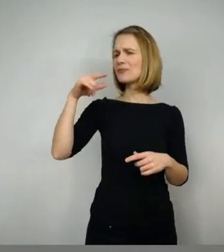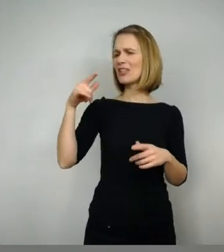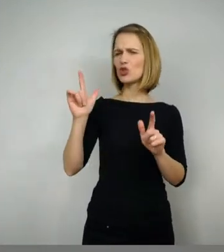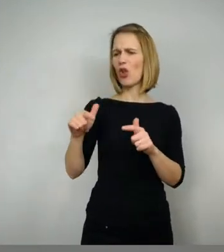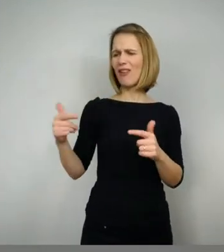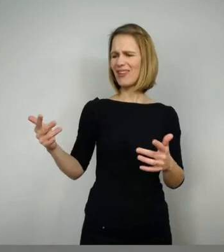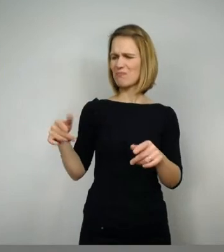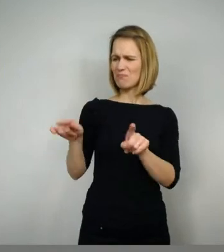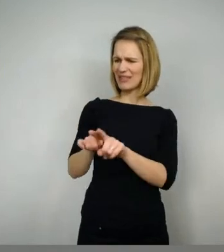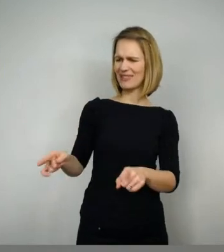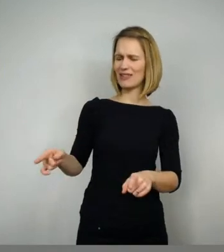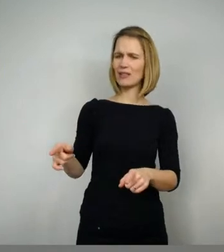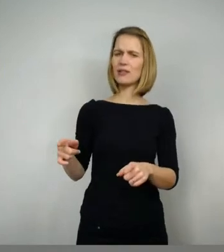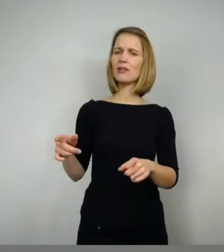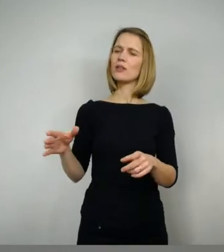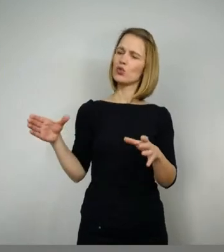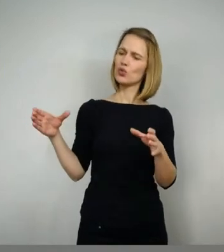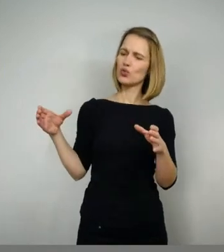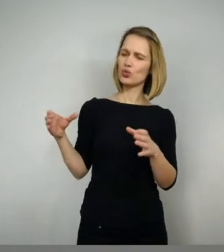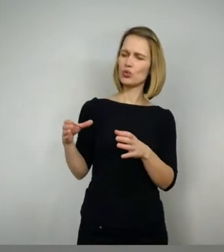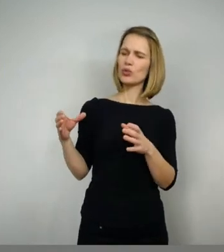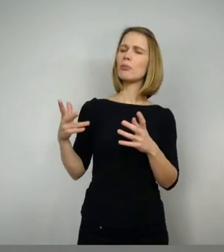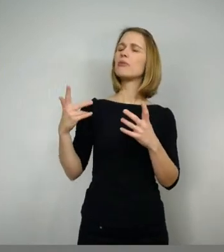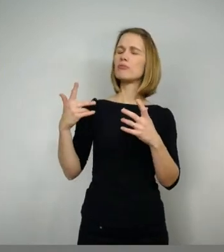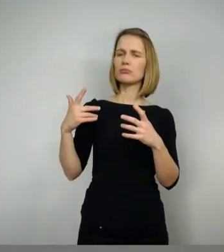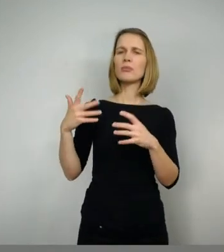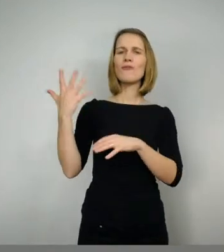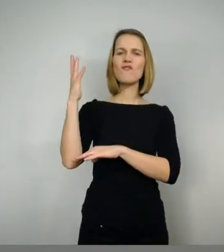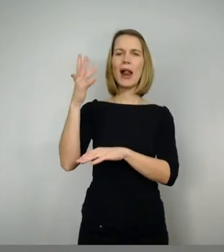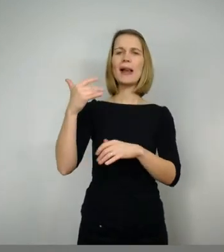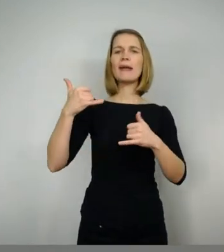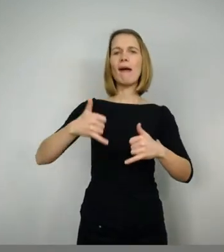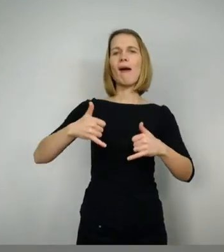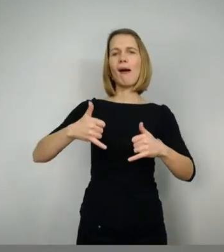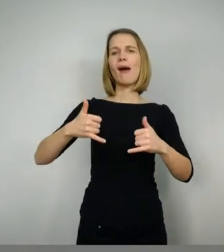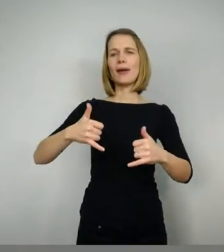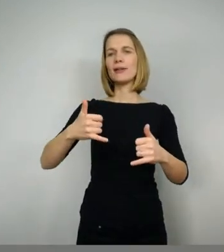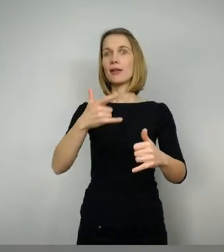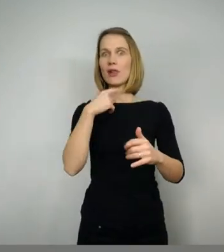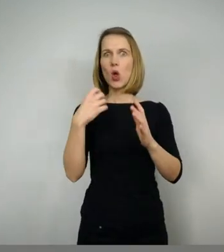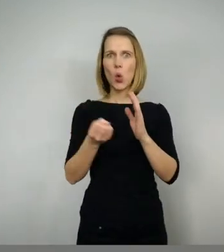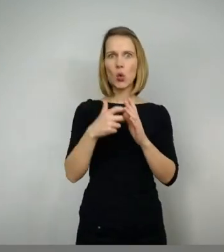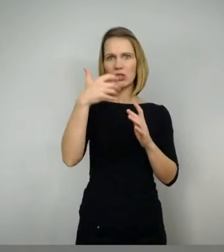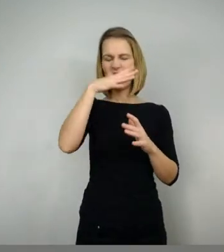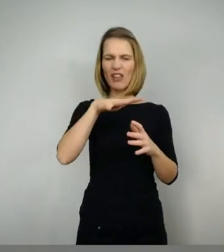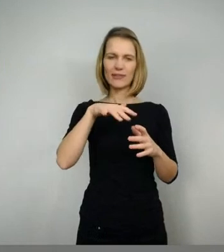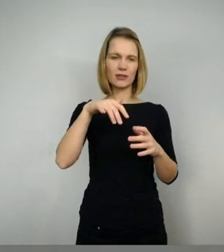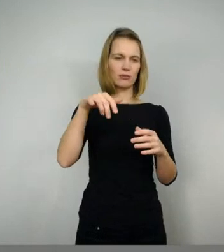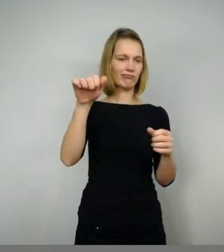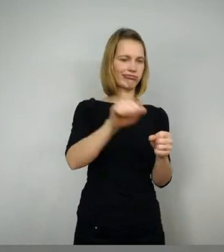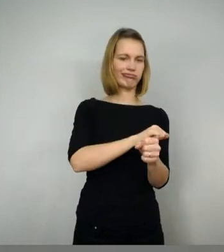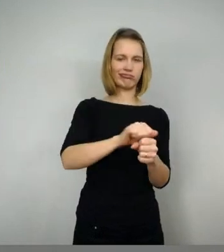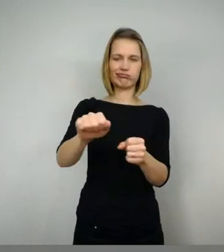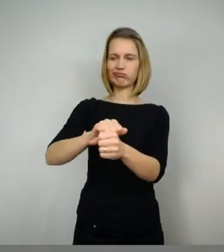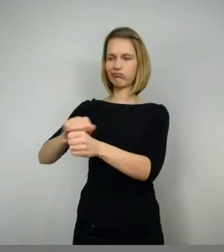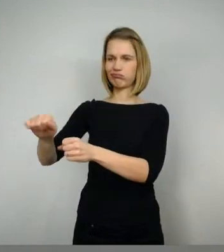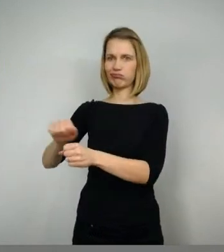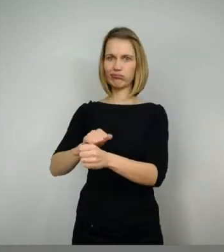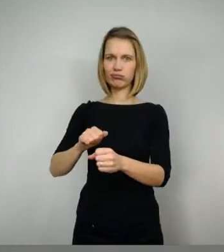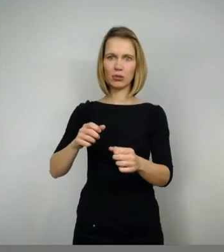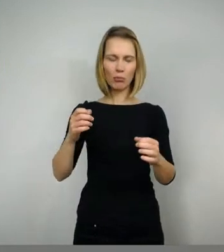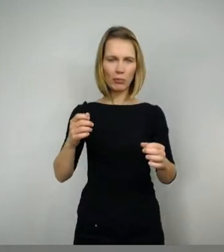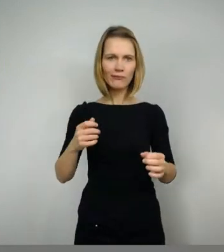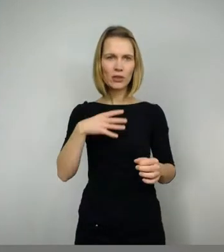reiten in den Wald, um den Rosengarten zu zerstören. Was der Zwerg Laurin natürlich gar nicht toll findet. Er kommt an und es kommt erst mal zum Kampf,